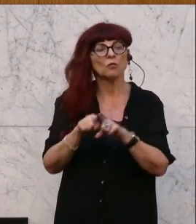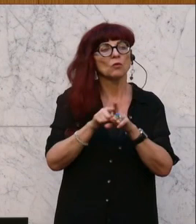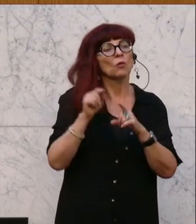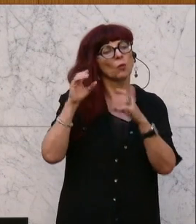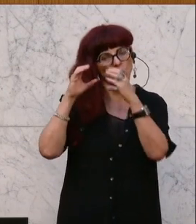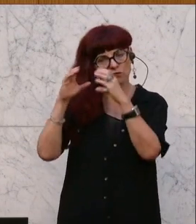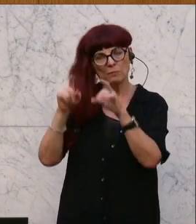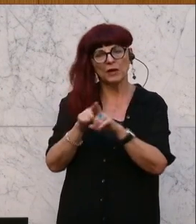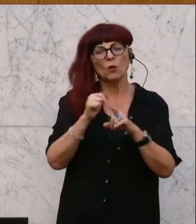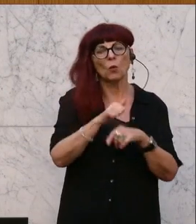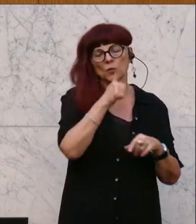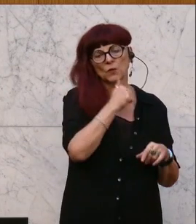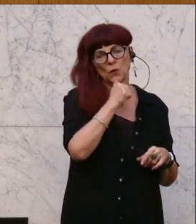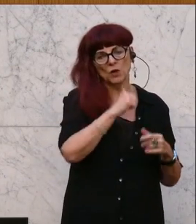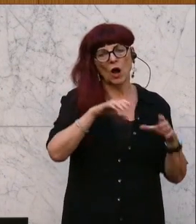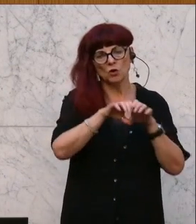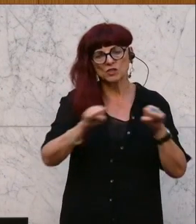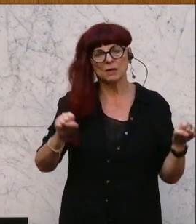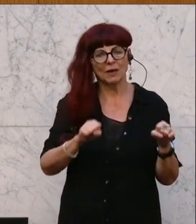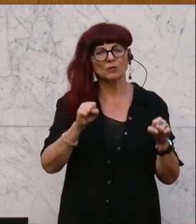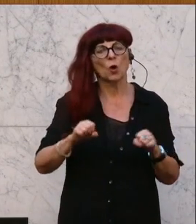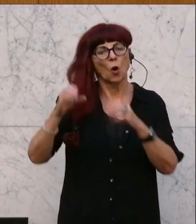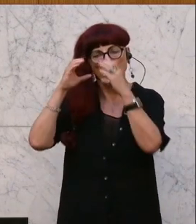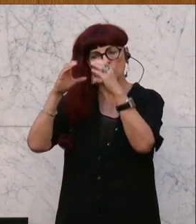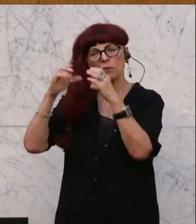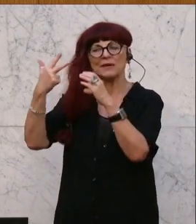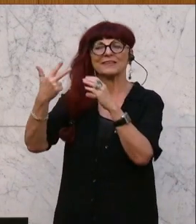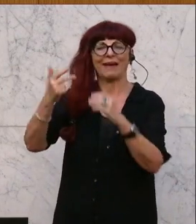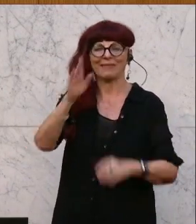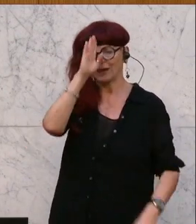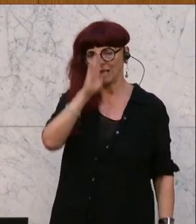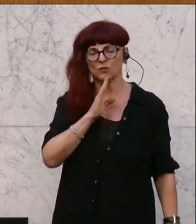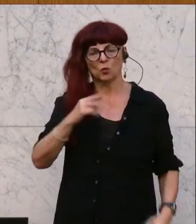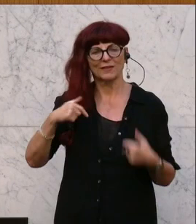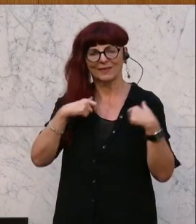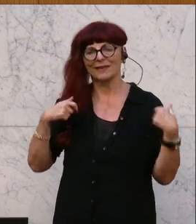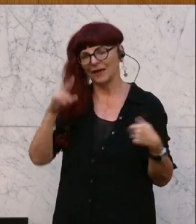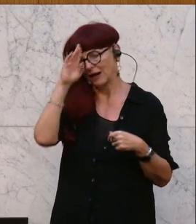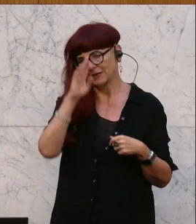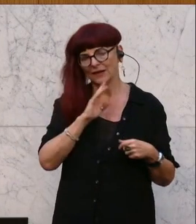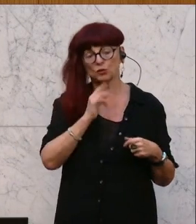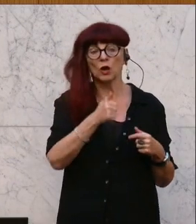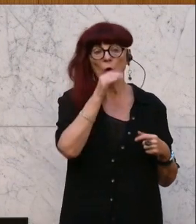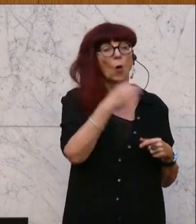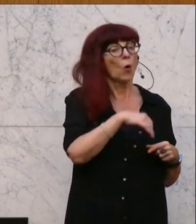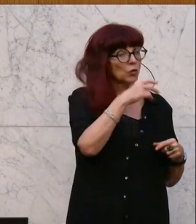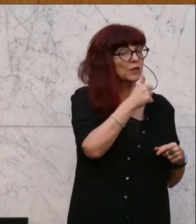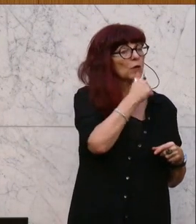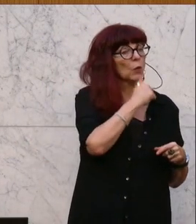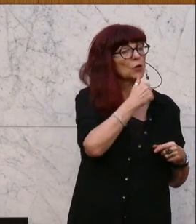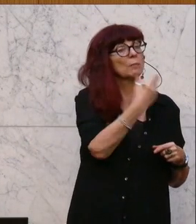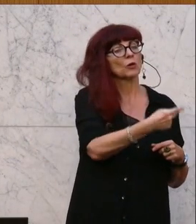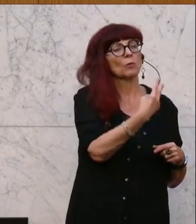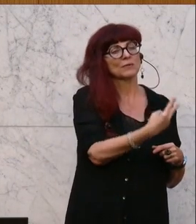werden. Die ÖVP bekommt drei Direktoren und den Generaldirektor, die Grünen, bekommen zwei Direktoren. Und als diese